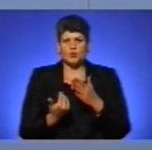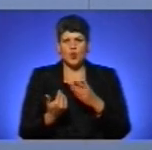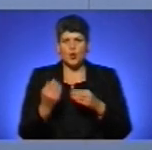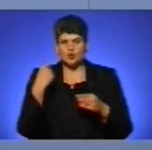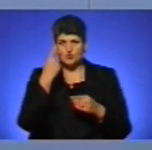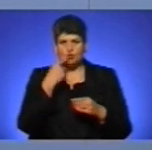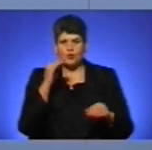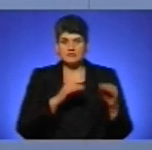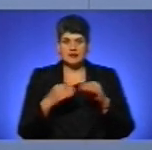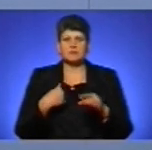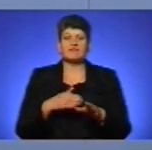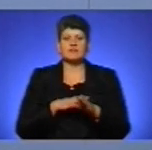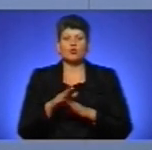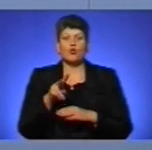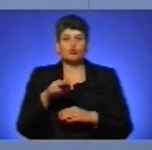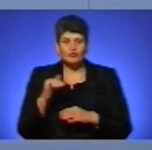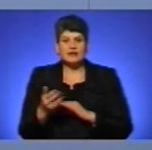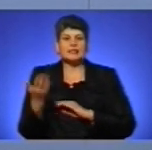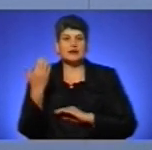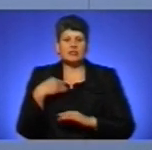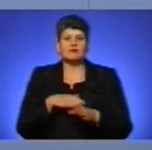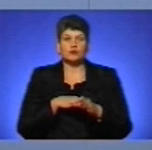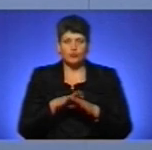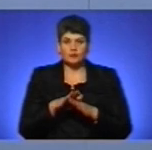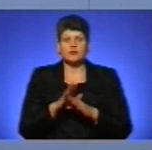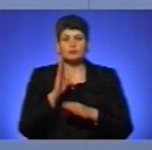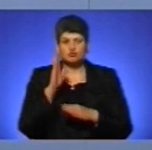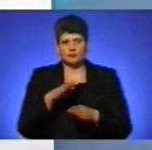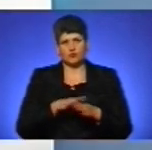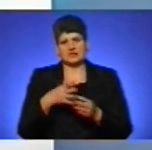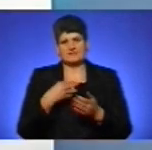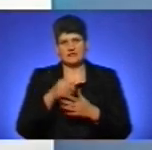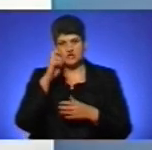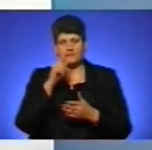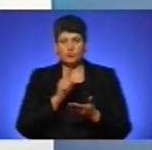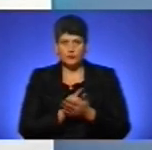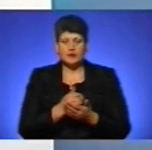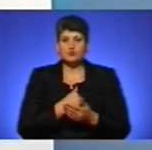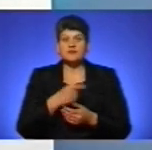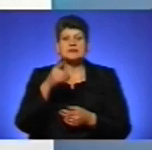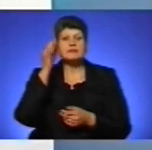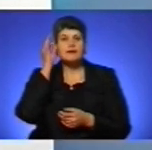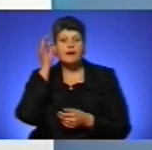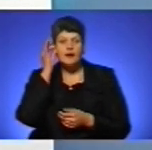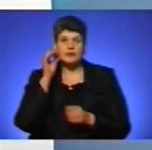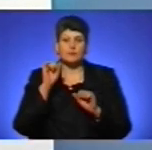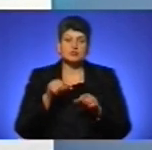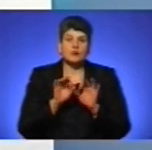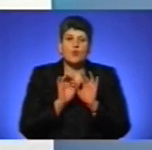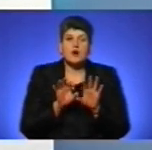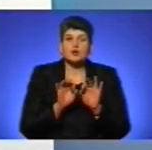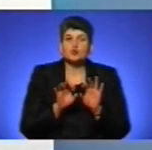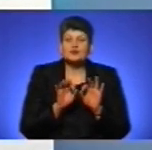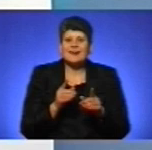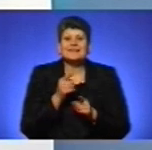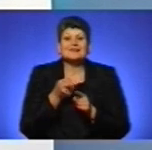виконували, виконуємо і будемо виконувати цей державний обов'язок. Я також хочу, щоб ви згадали і, можливо, охарактеризували